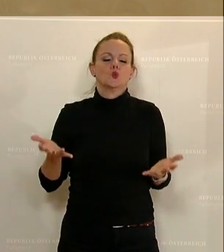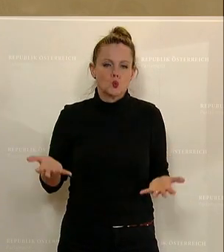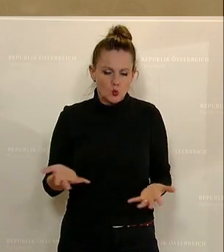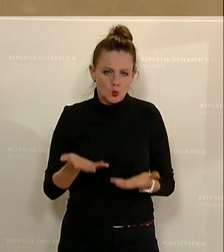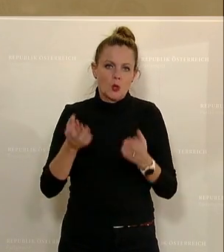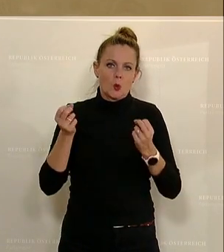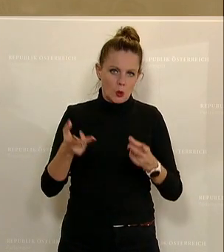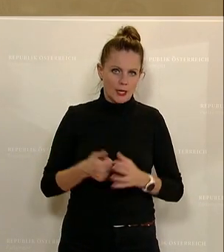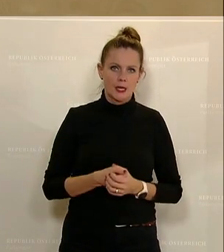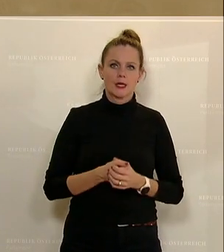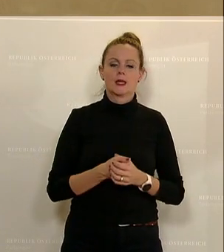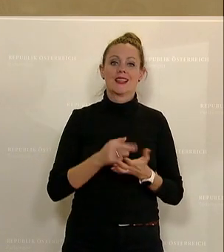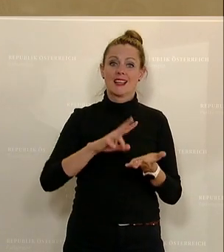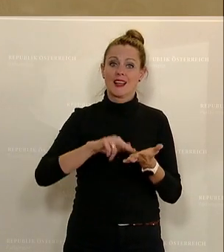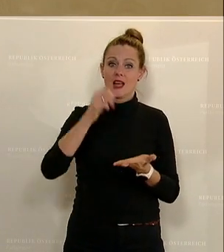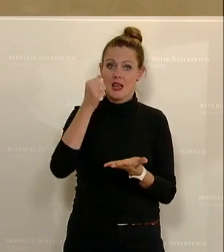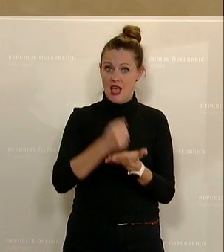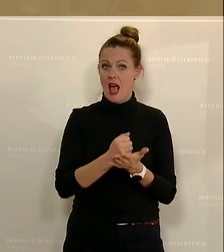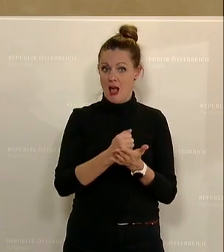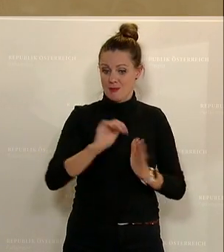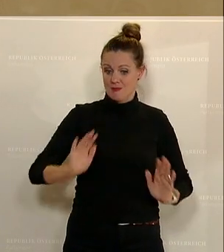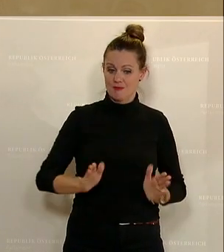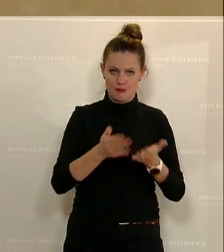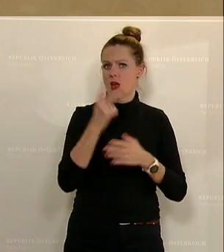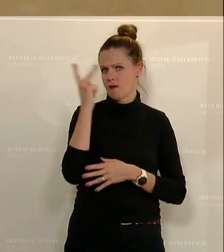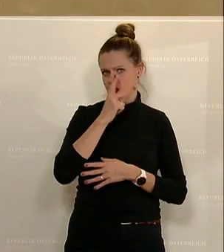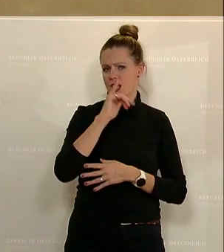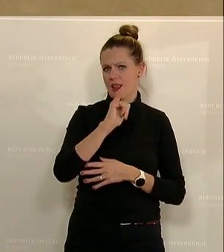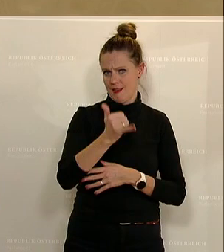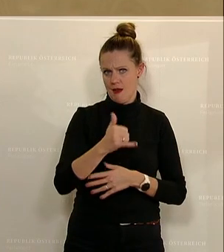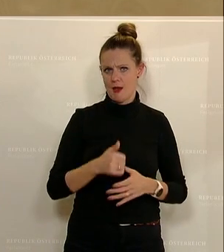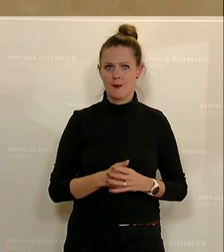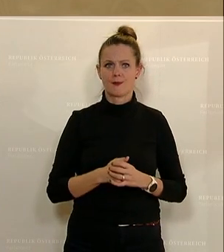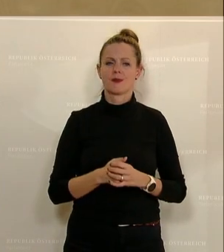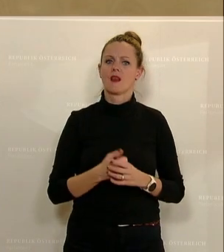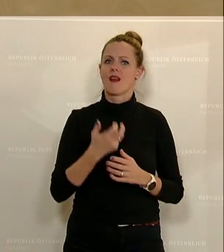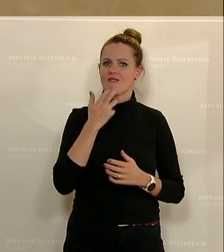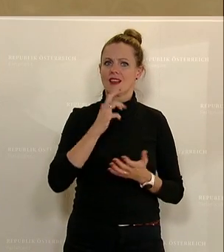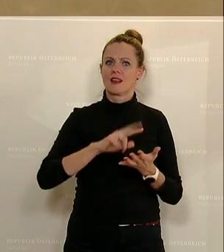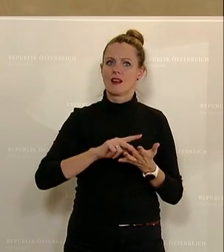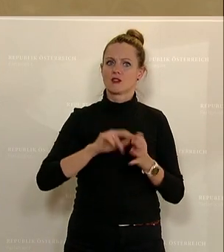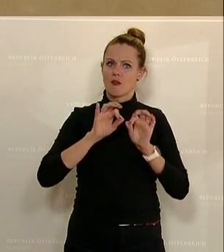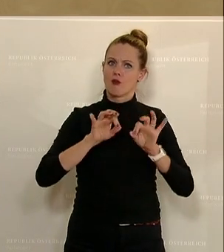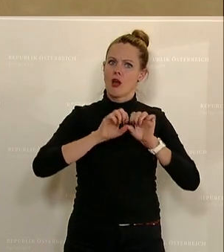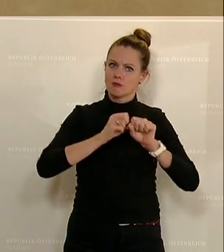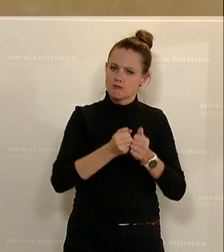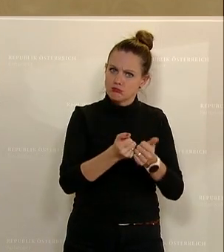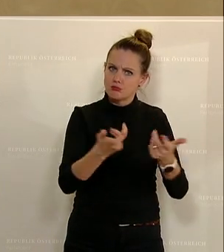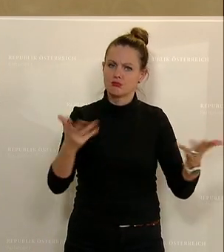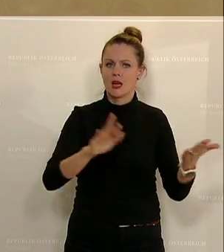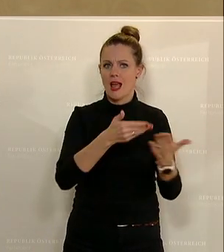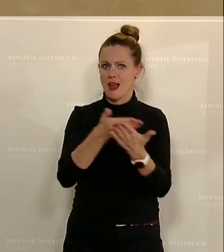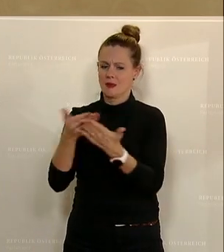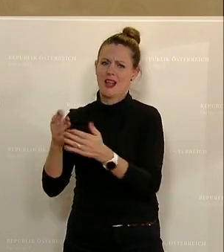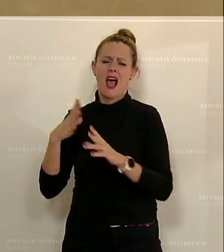ein, dass Sie das digitale Amt forcieren wollen und dass Sie Digitalisierung in die Breite bringen wollen. Aber ich lege schon Wert auf die